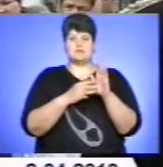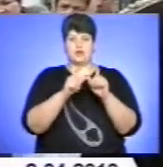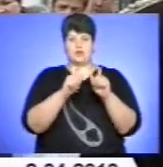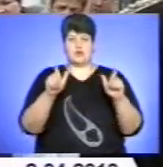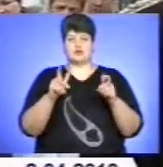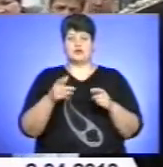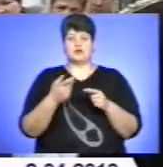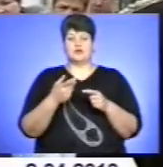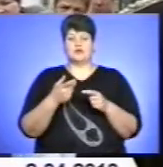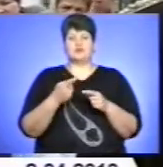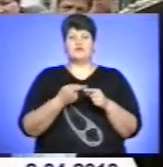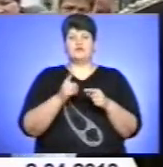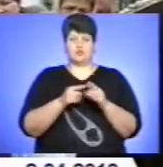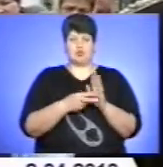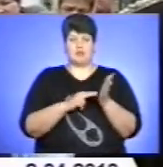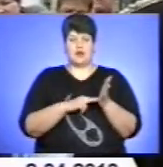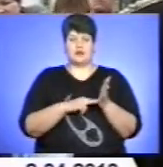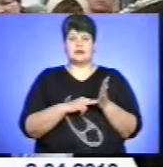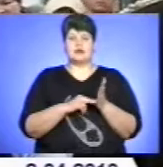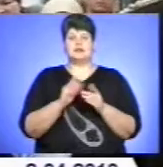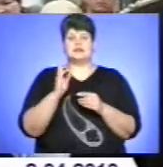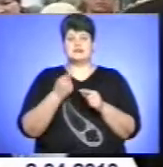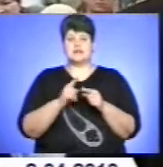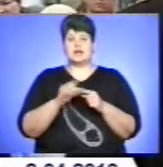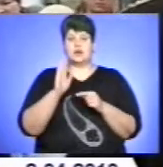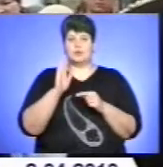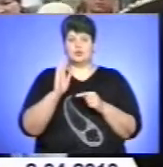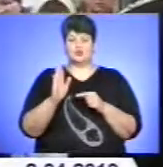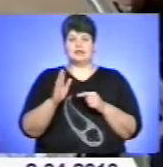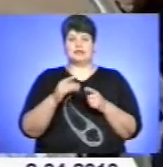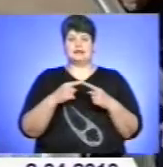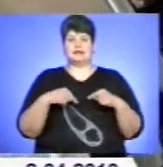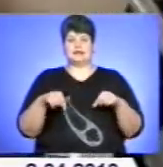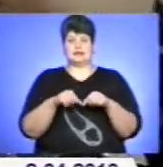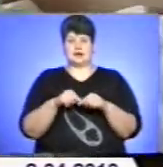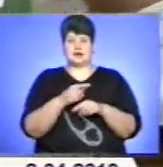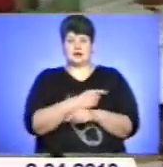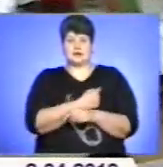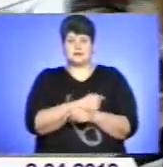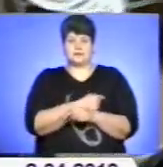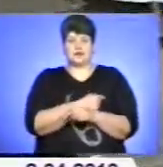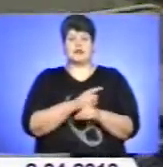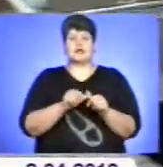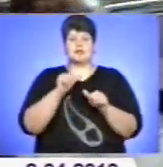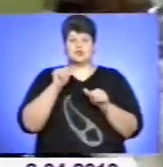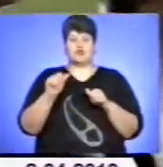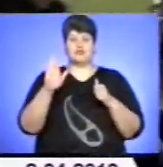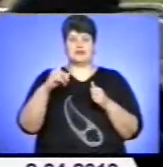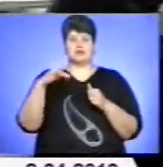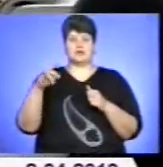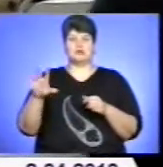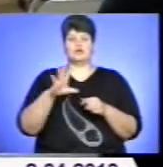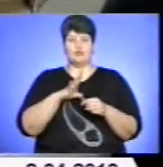в такому плані, але це вже буде на базі дільнішої лікарні. Окрім того, Валентин Хоптян у Теребовлі